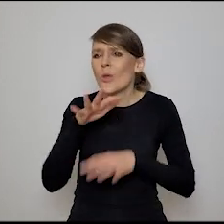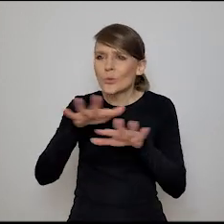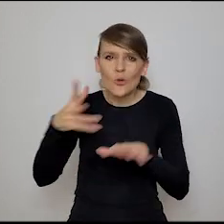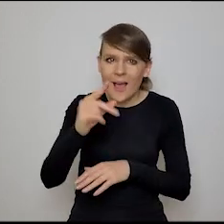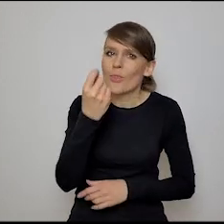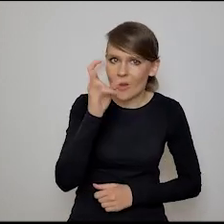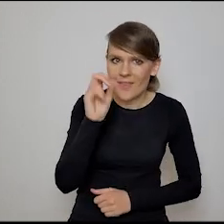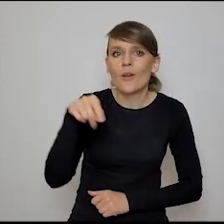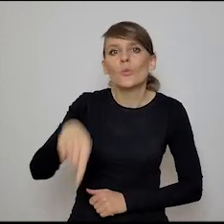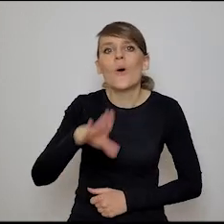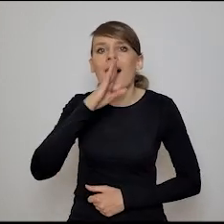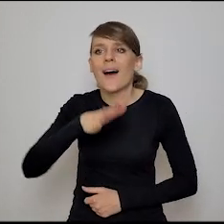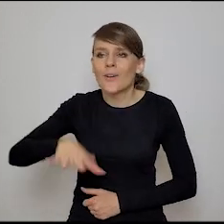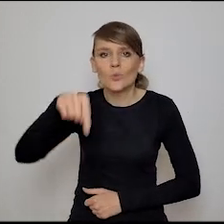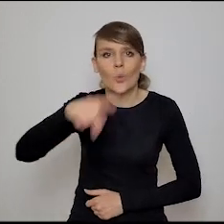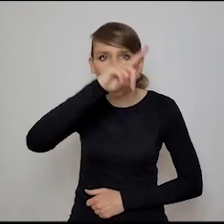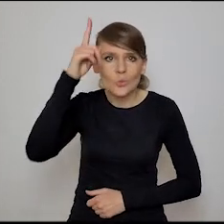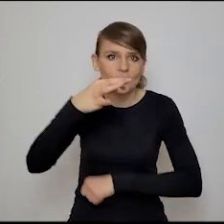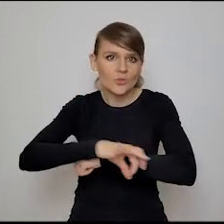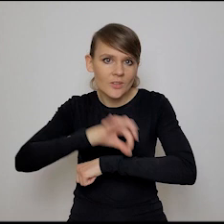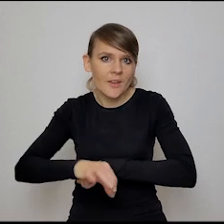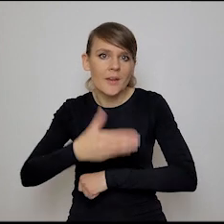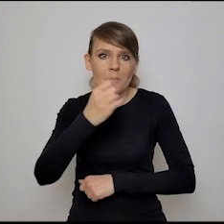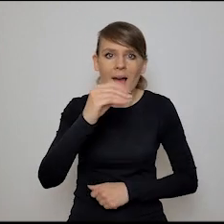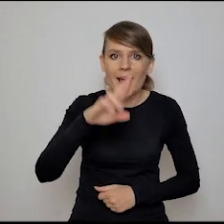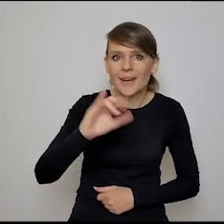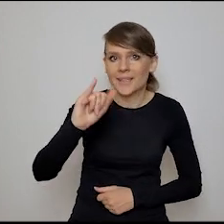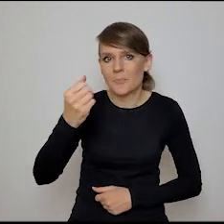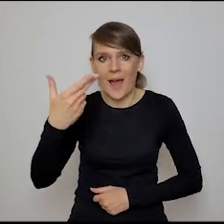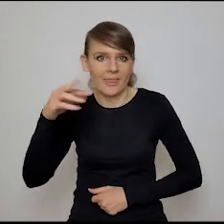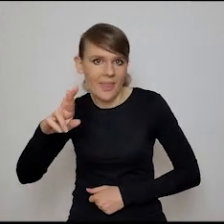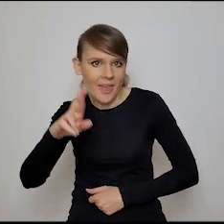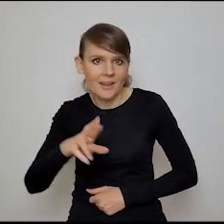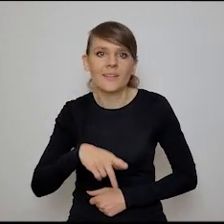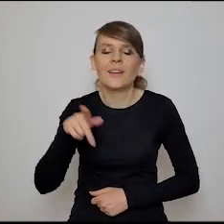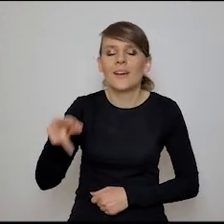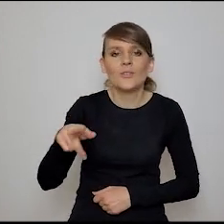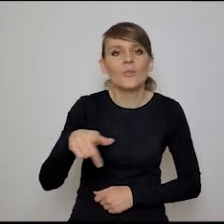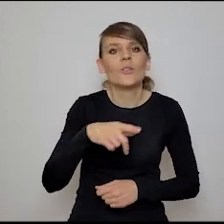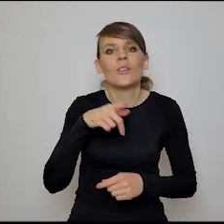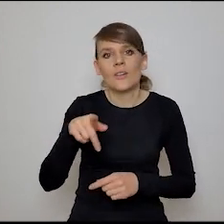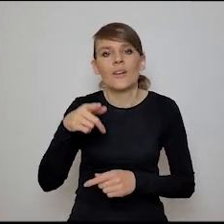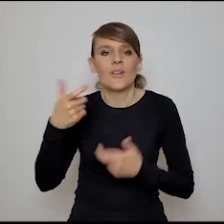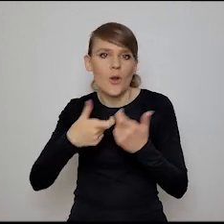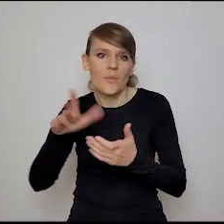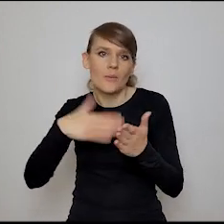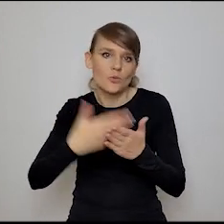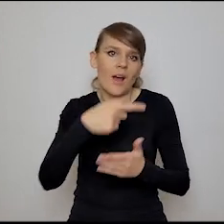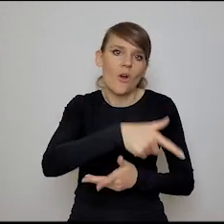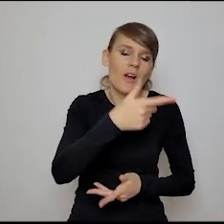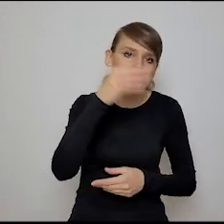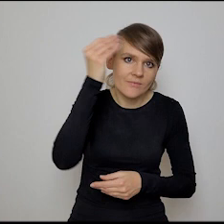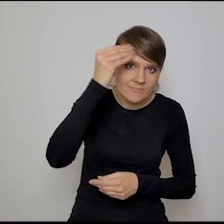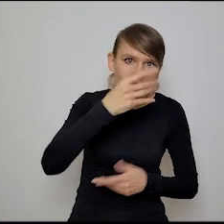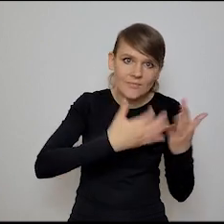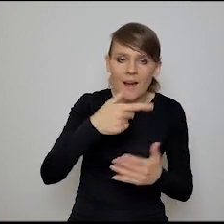To znaczy, zwłaszcza tu w Stanach, to wiesz, tutaj ludzie studiują major i minor, więc sobie robią major computer science, a minor philosophy, na przykład, albo